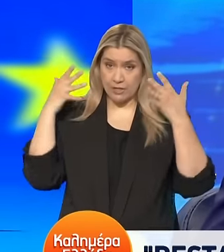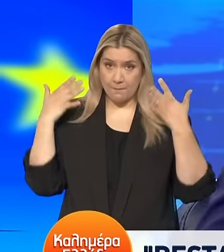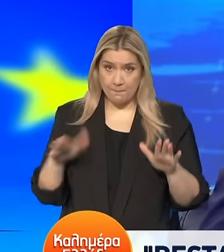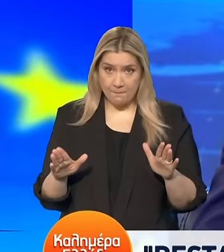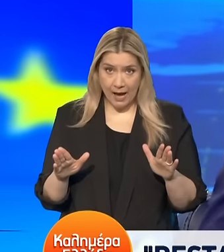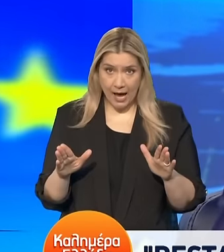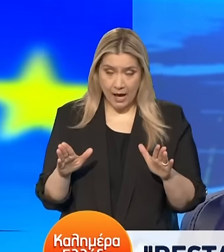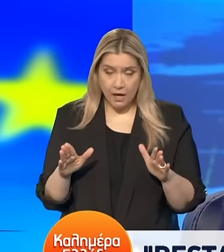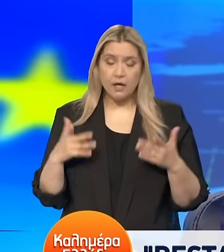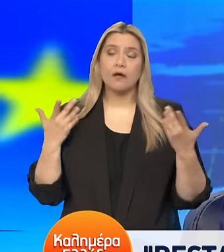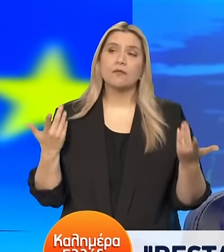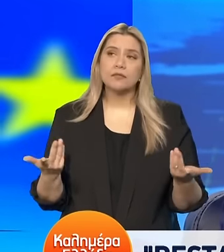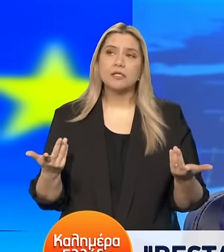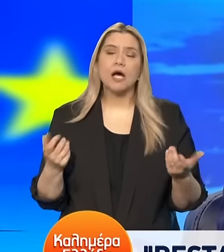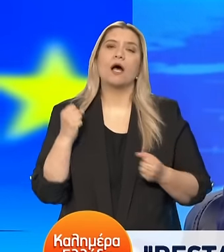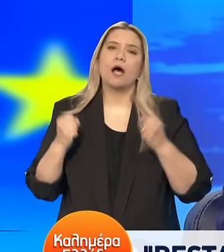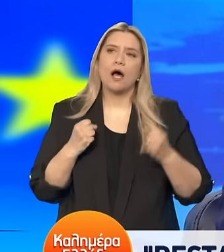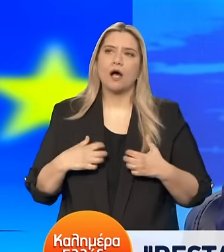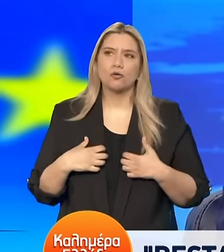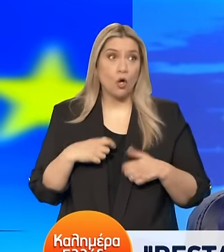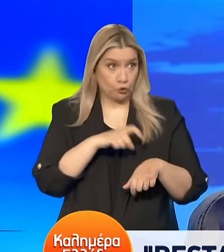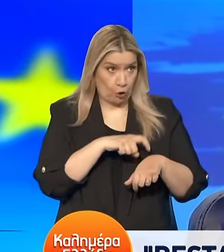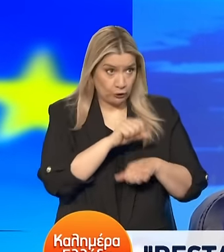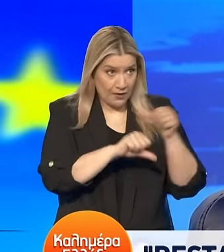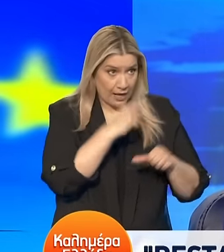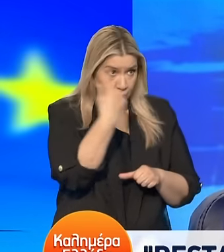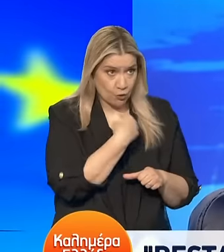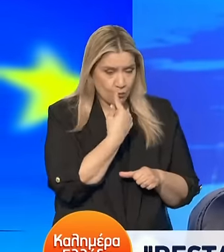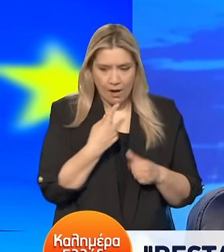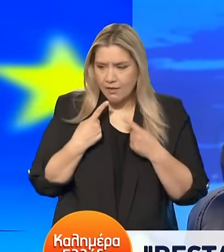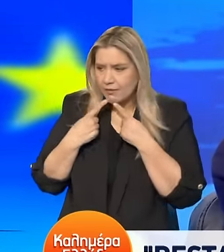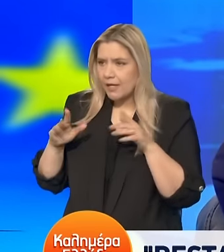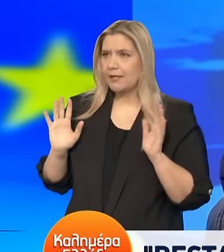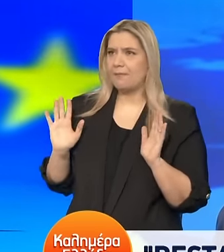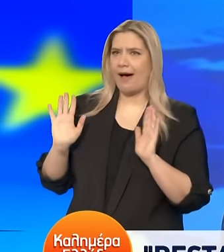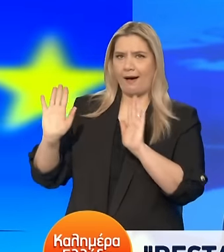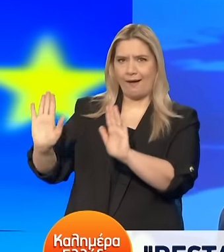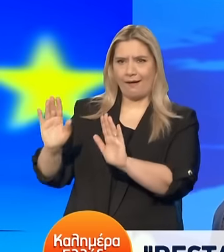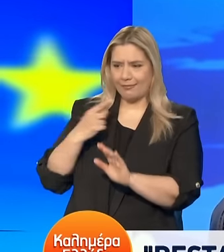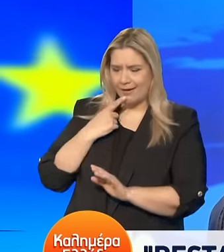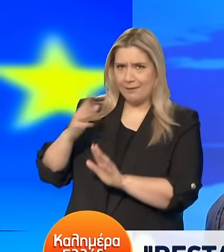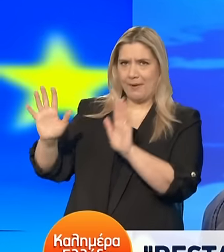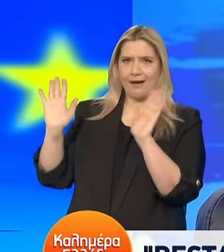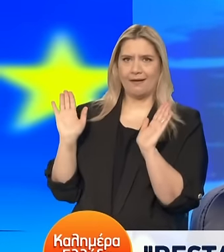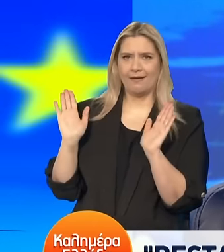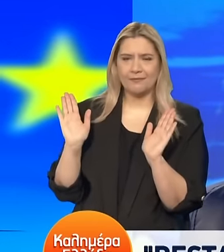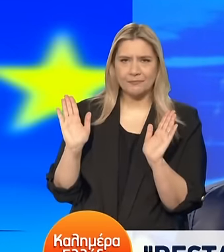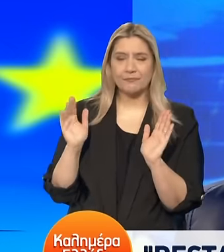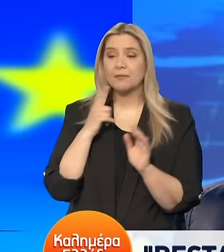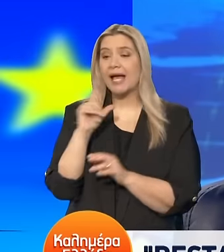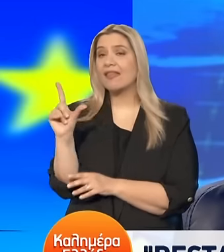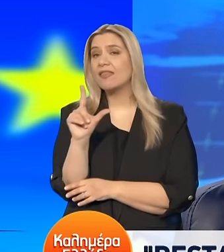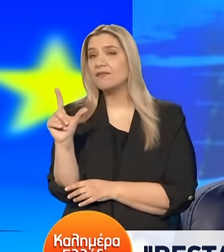τρέχουν Τόπε Όχι δεν είπα αυτό Είπα ότι αμέσως Με βάζετε λόγια Είπα ότι τη Δευτέρα